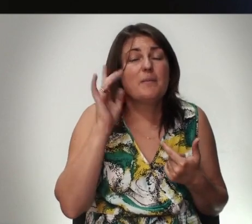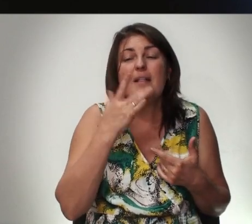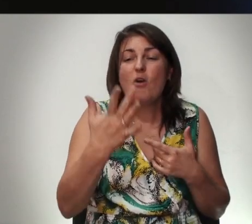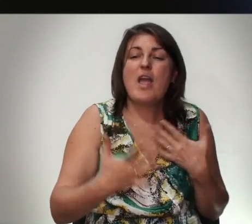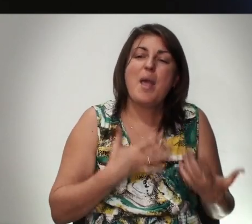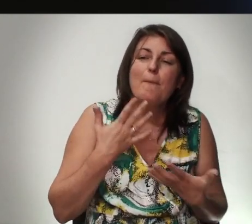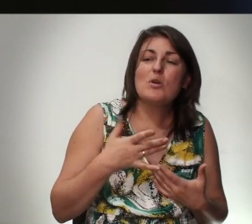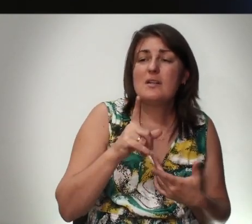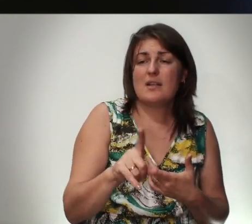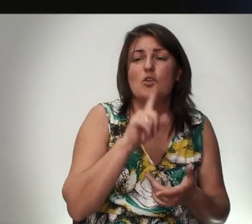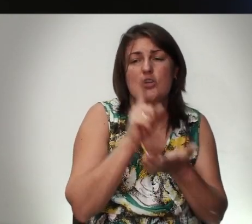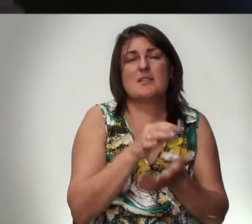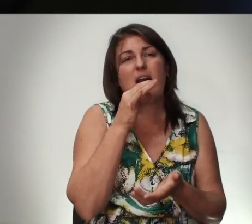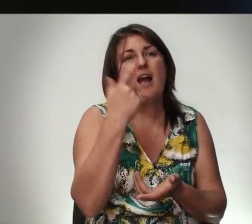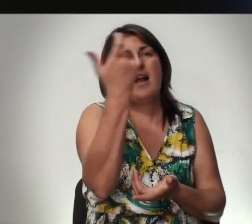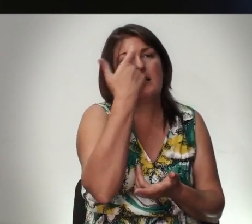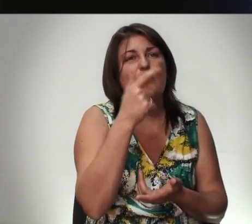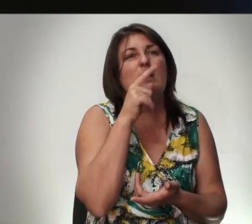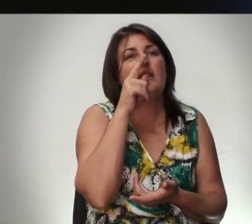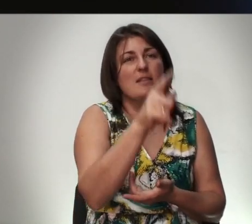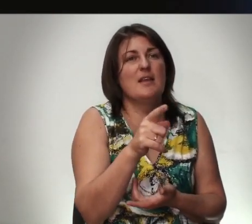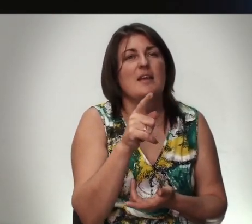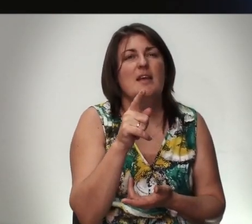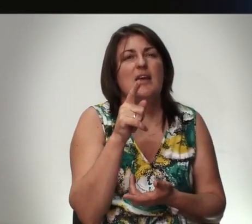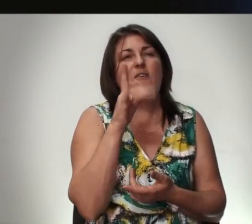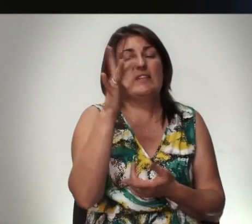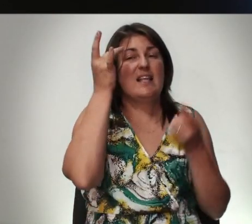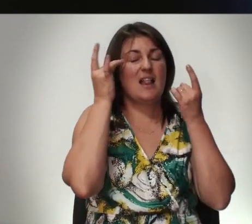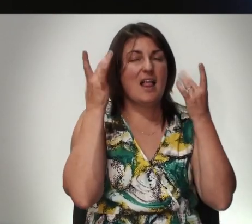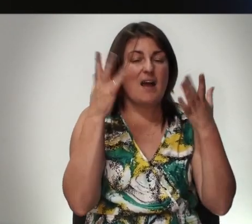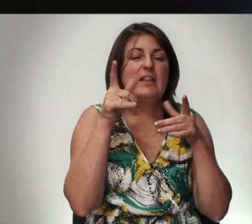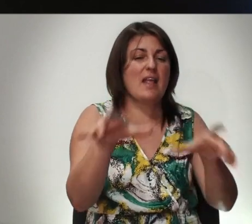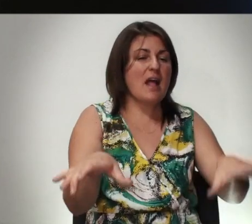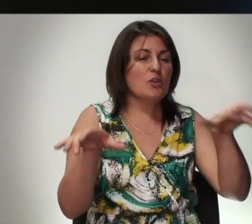Эмоции Ты Должен Сказать Господь Ты На Троне Ты В Славе